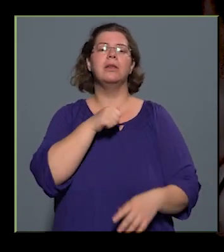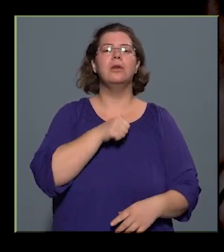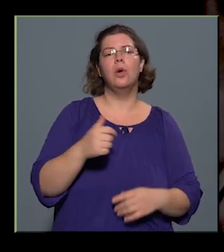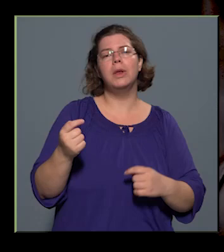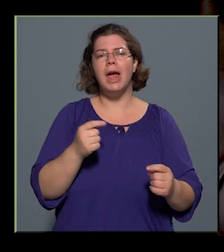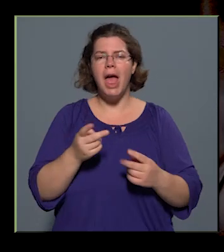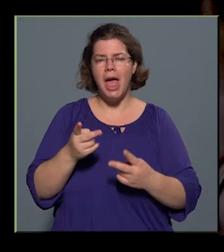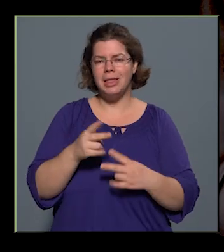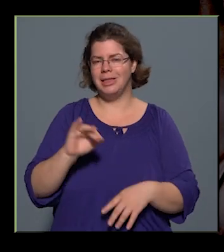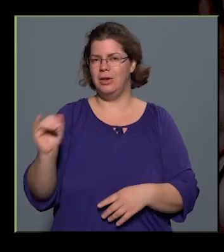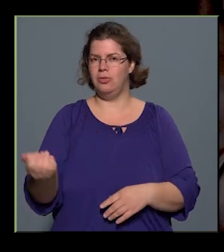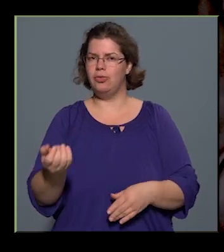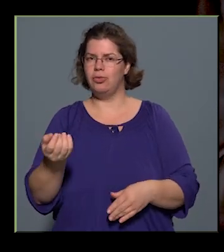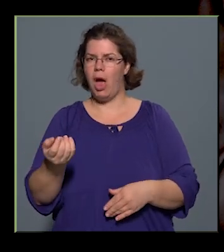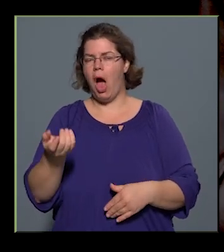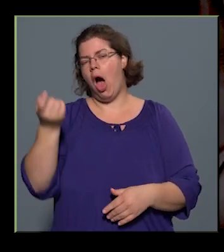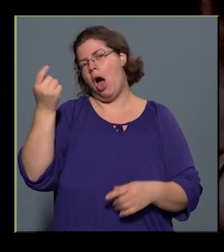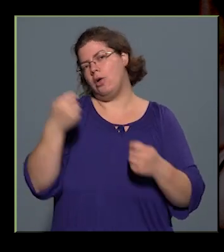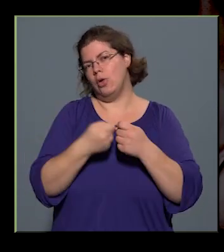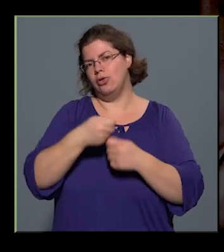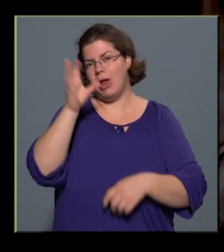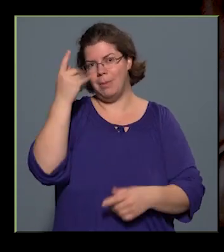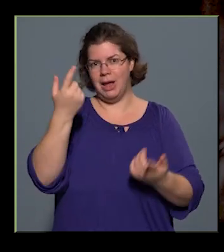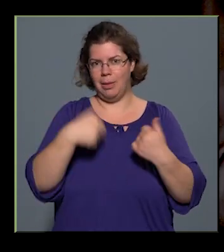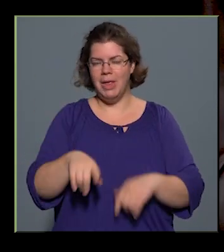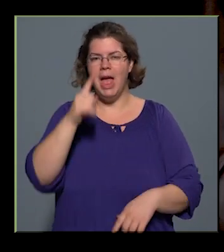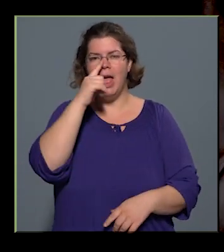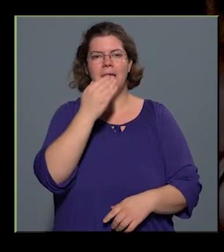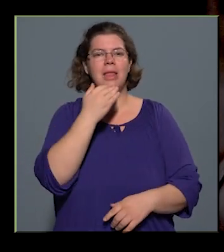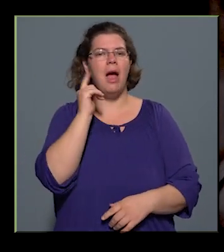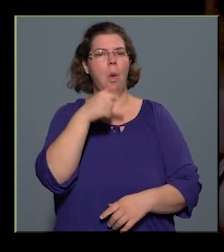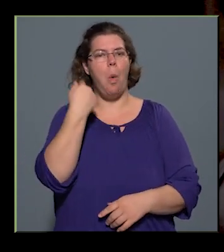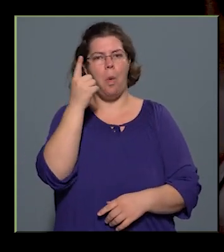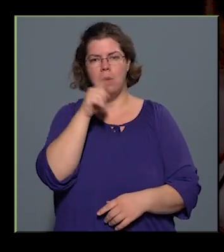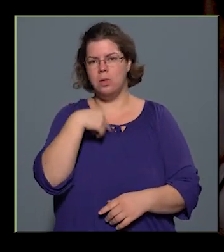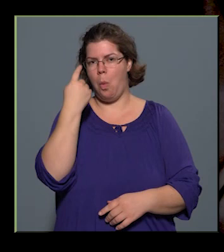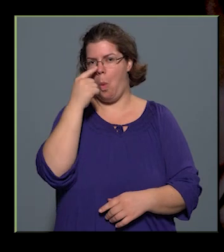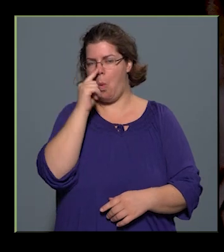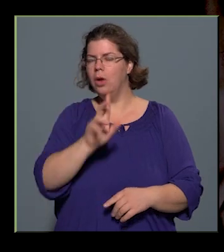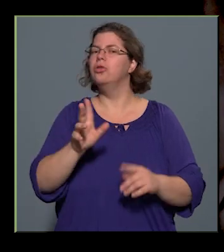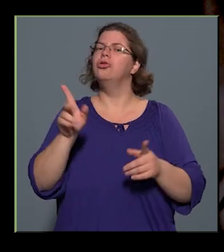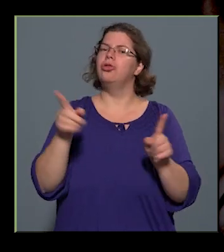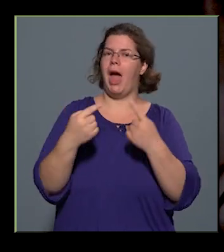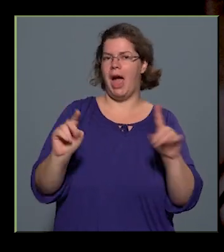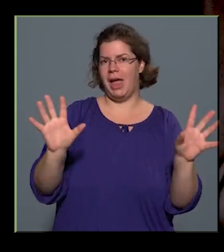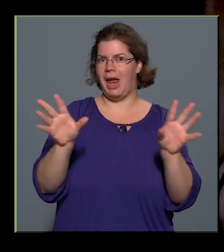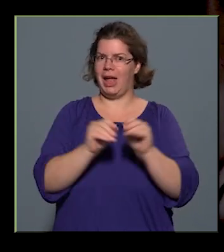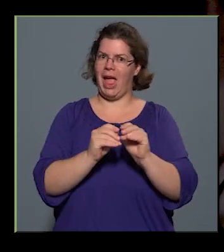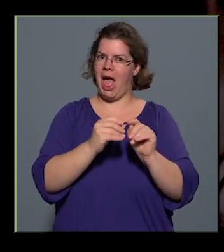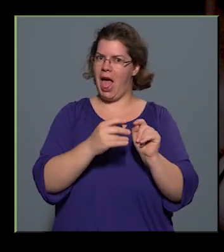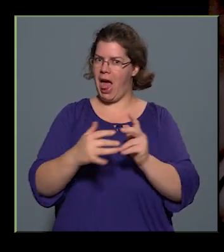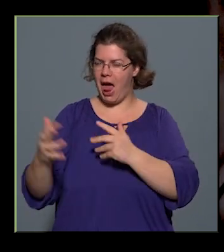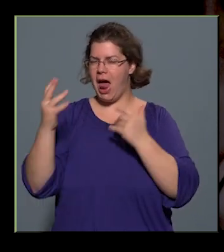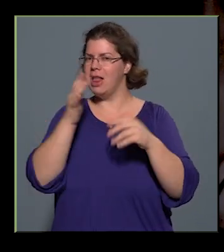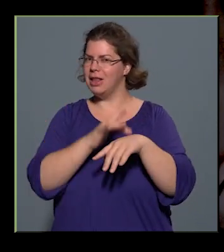smittár elénk a közös emlékeinkből, mindezt neoton slágerek köré építve és azzal fűszerezve, és hát